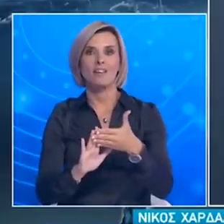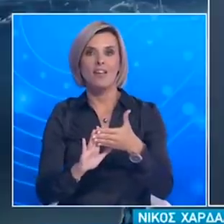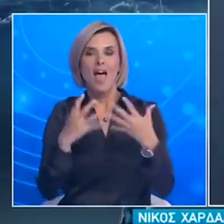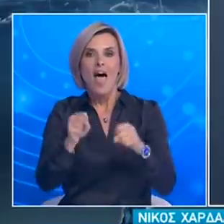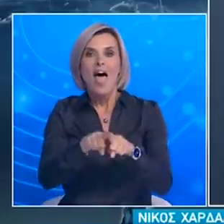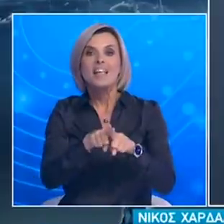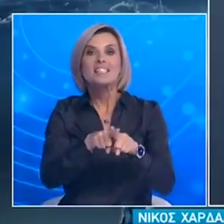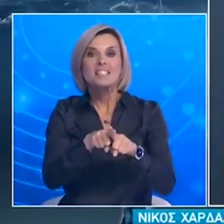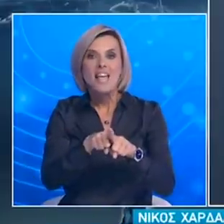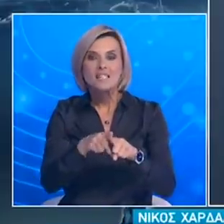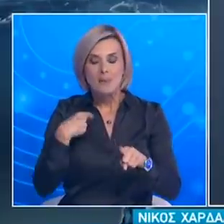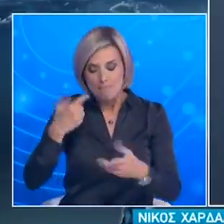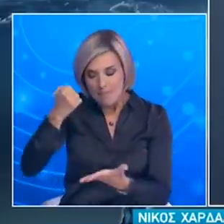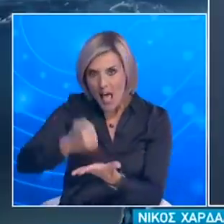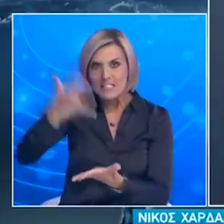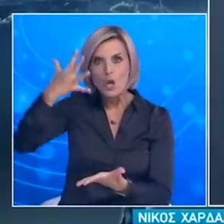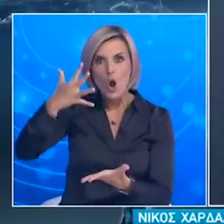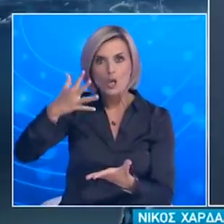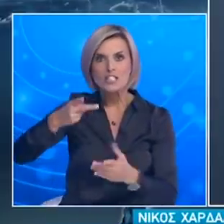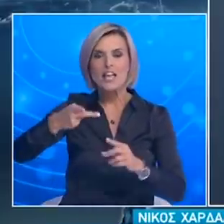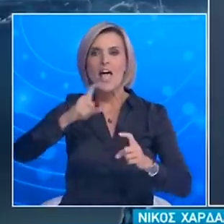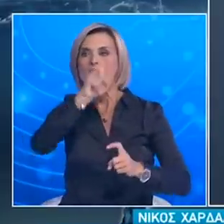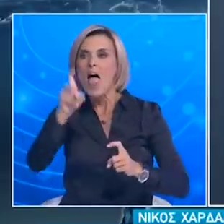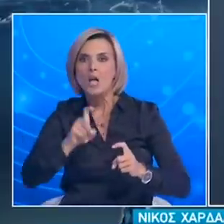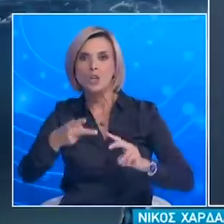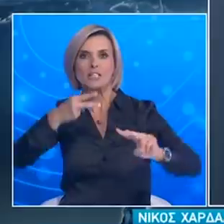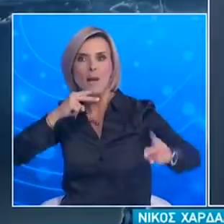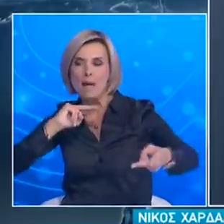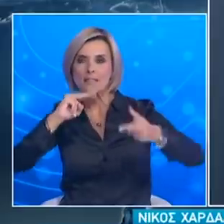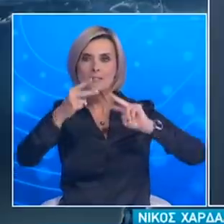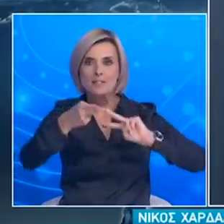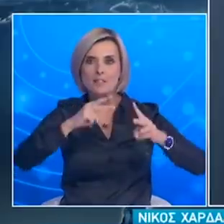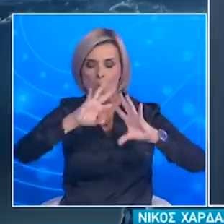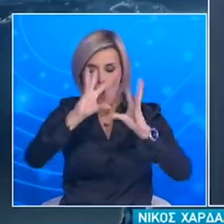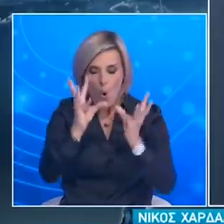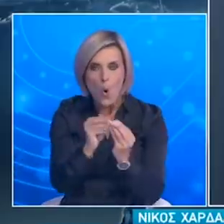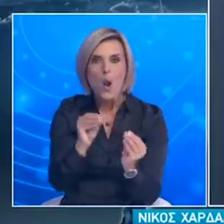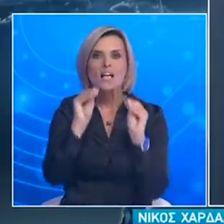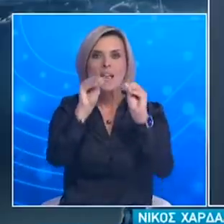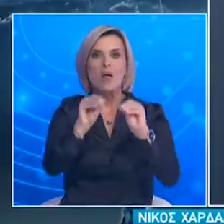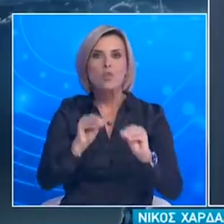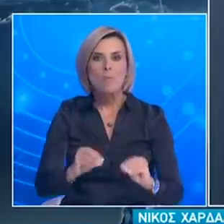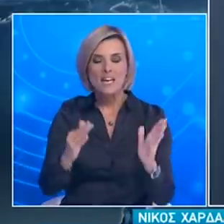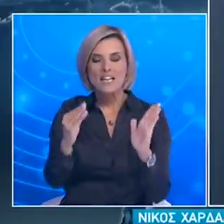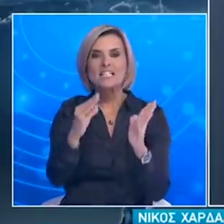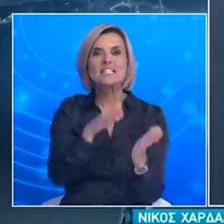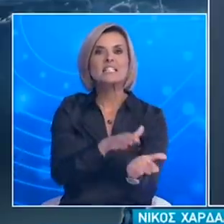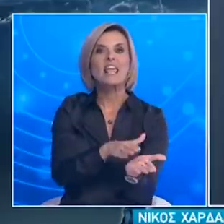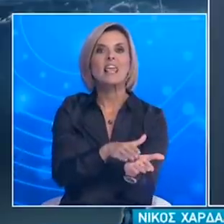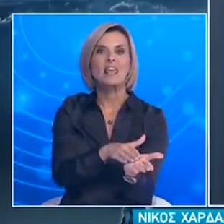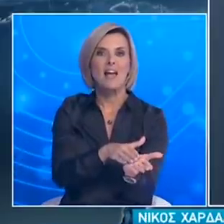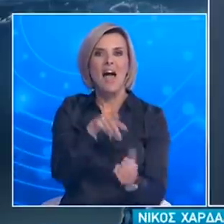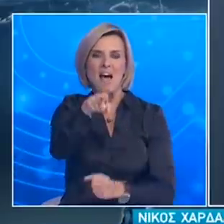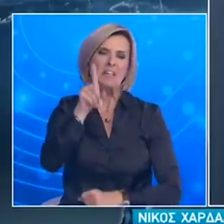το εγχειρίδιο και by the book Οι ερωτήσεις που γίνονται, οι στίχοι που γίνονται για να μπορούμε να έχουμε και πρωτογενή στοιχεία Η περίπτωση της